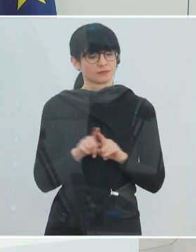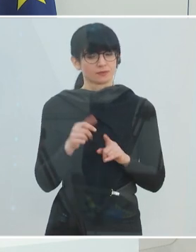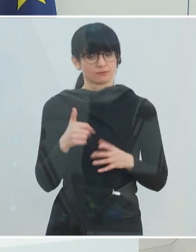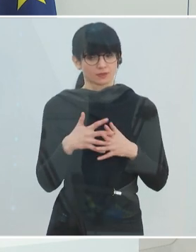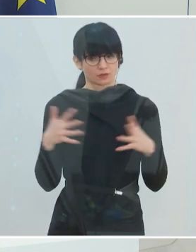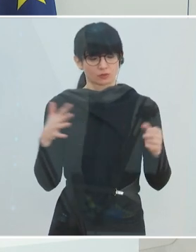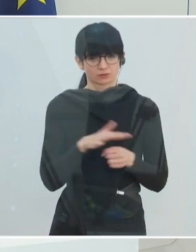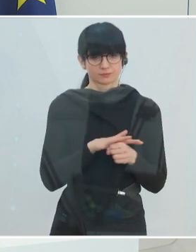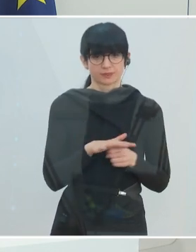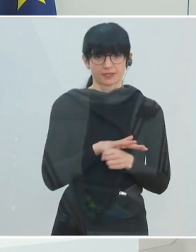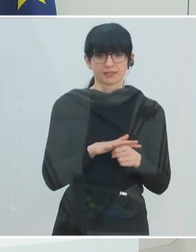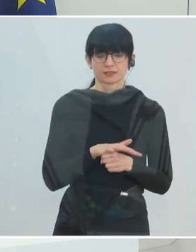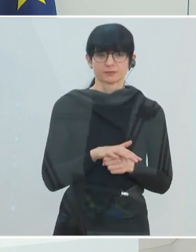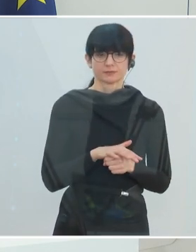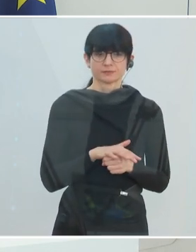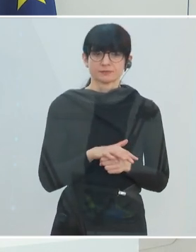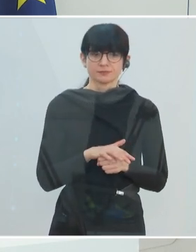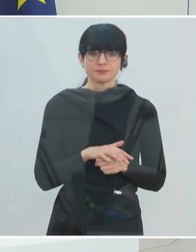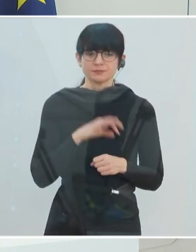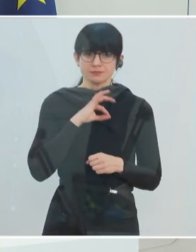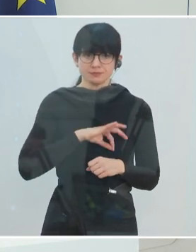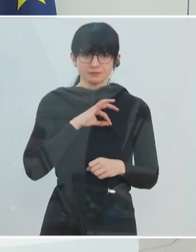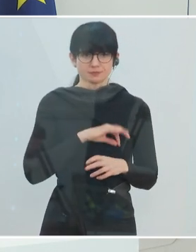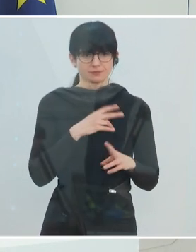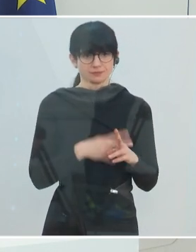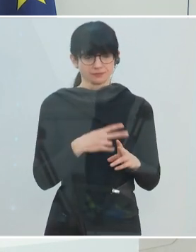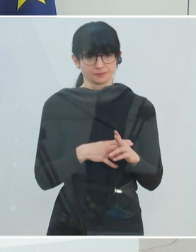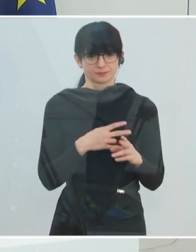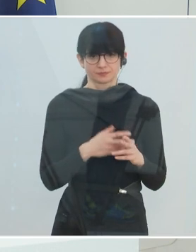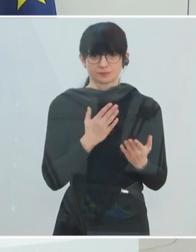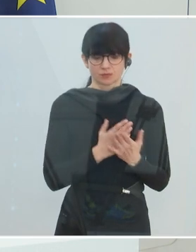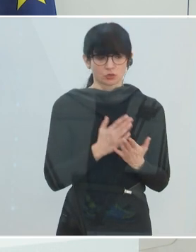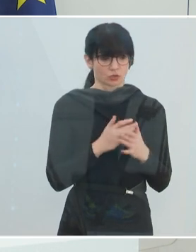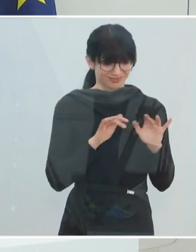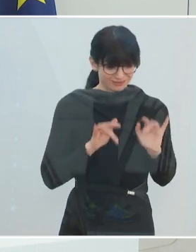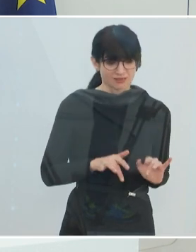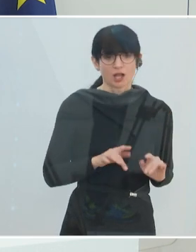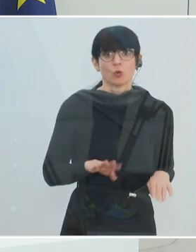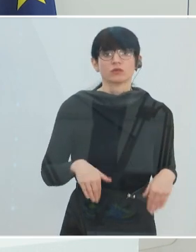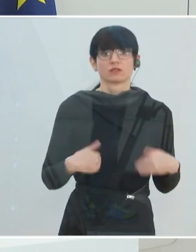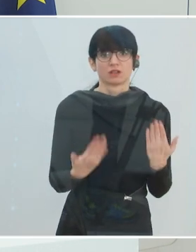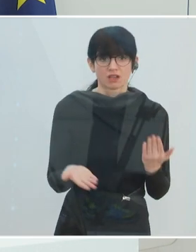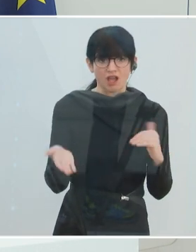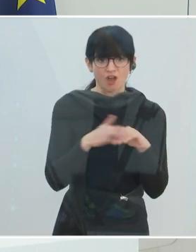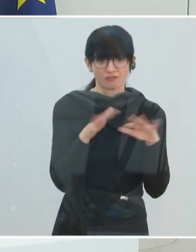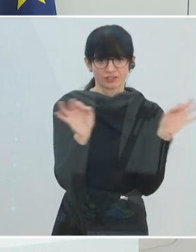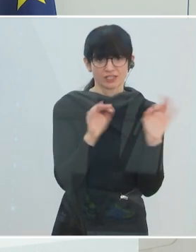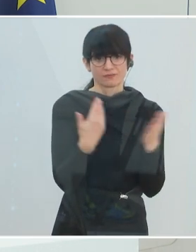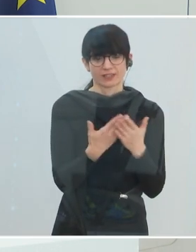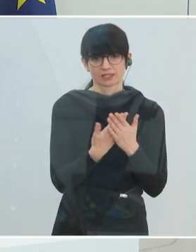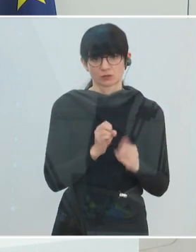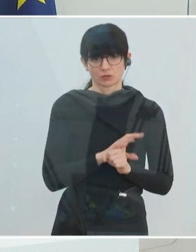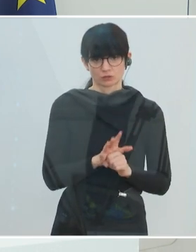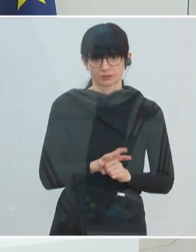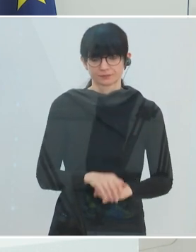natürlich auch die Menschen, die schon psychische Krankheiten vorher gehabt haben, bzw. massive psychosoziale Probleme